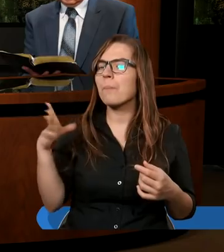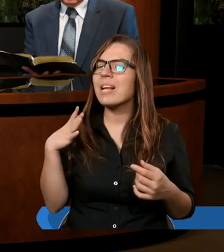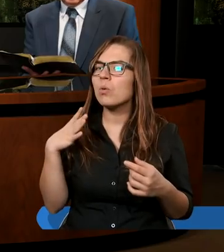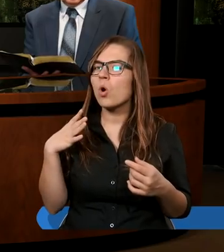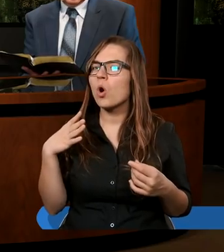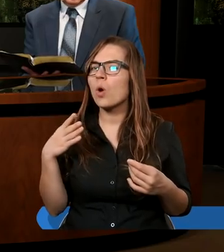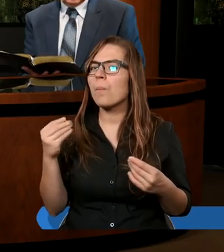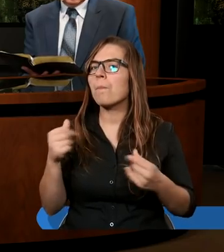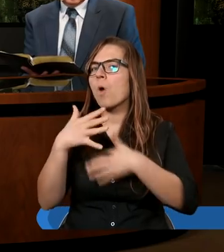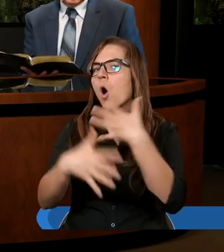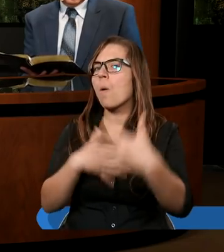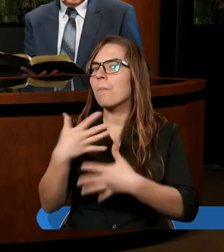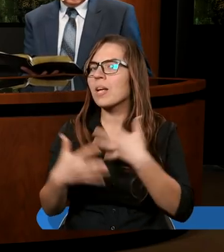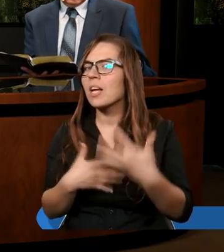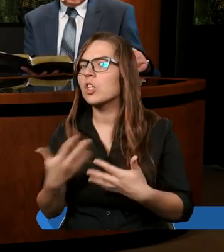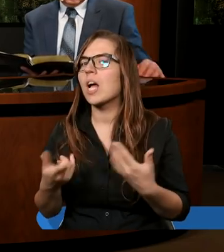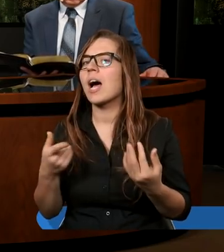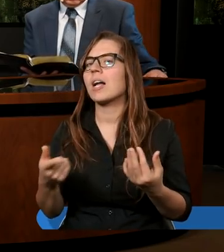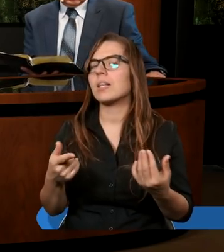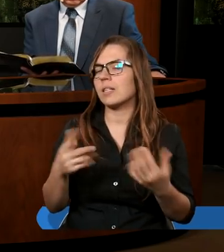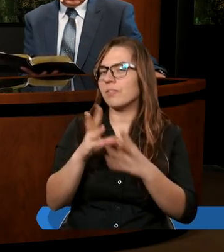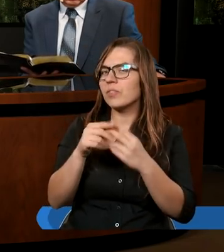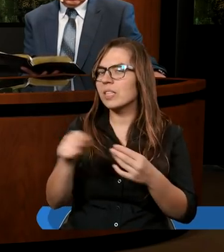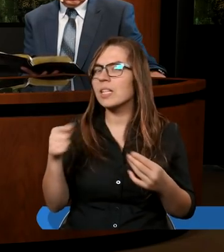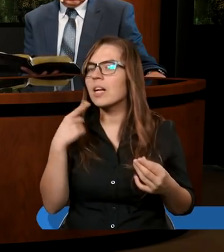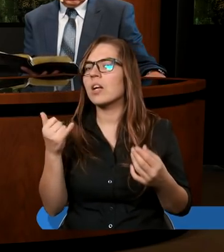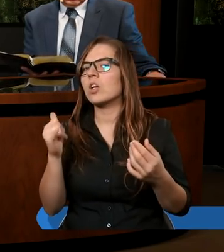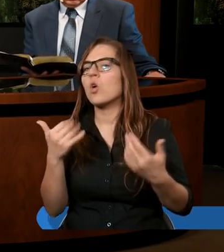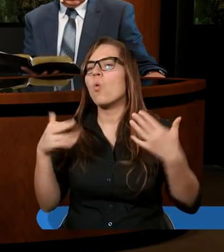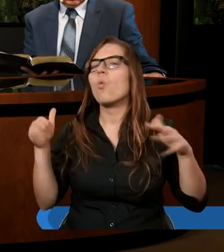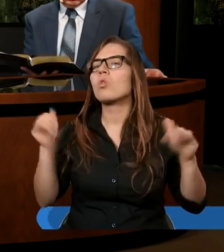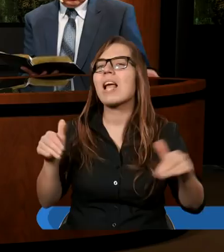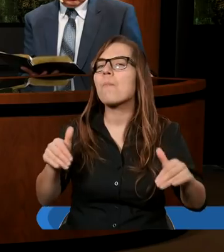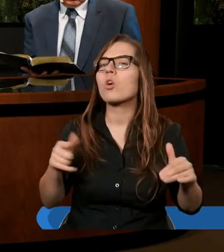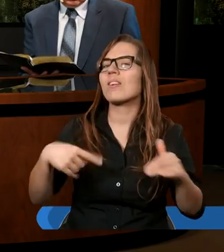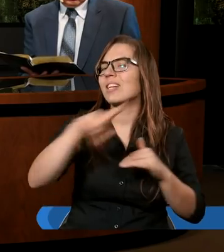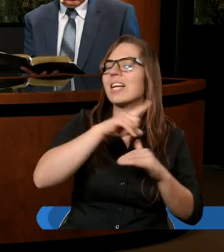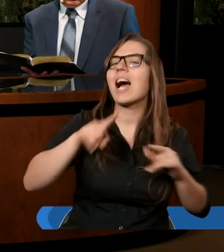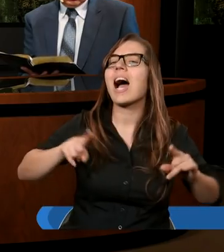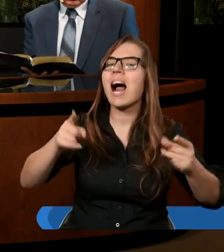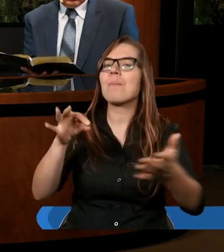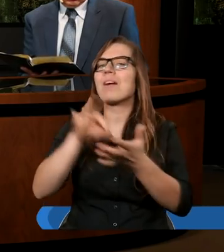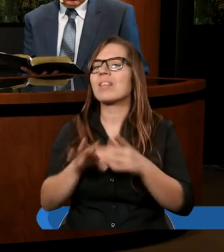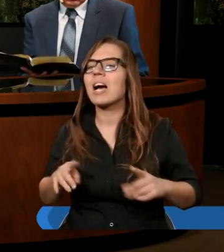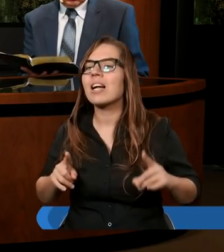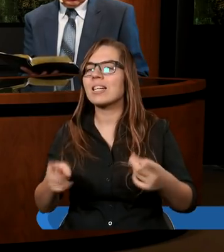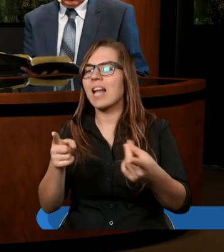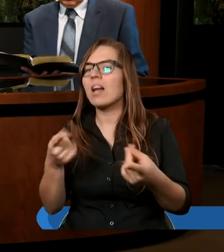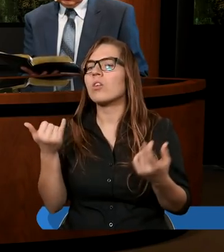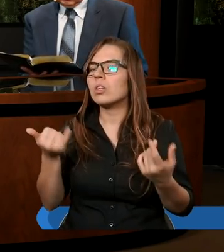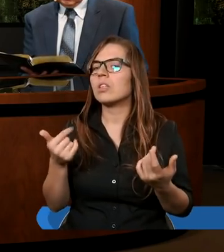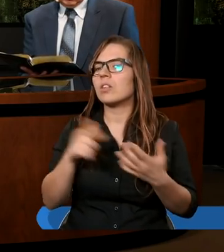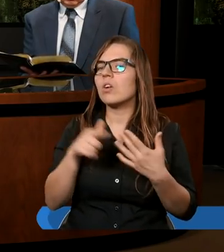pomieszanie zamiarów ludzkich, uniemożliwienie realizacji pewnego celu. No i